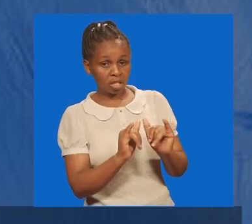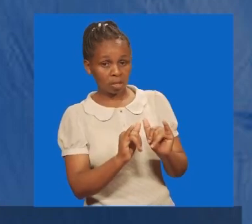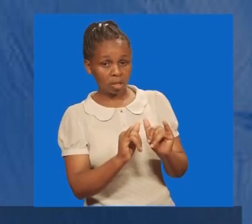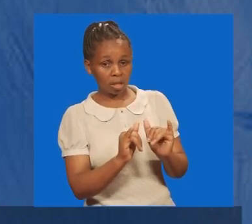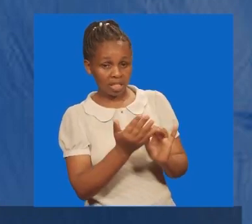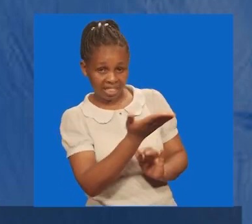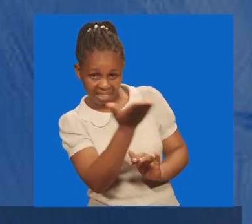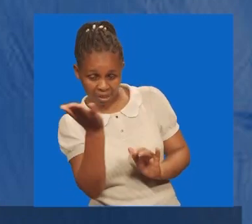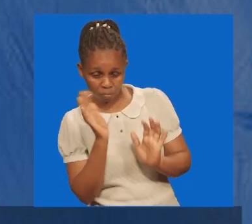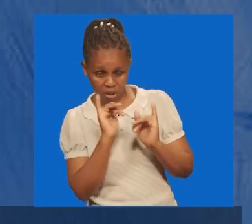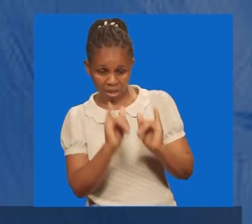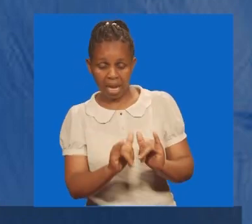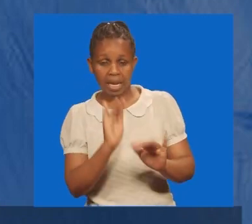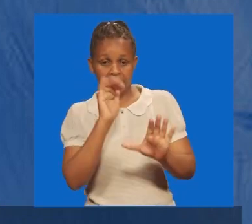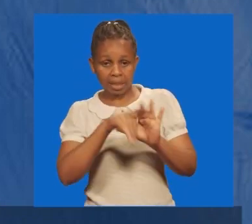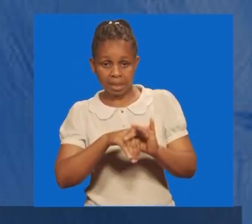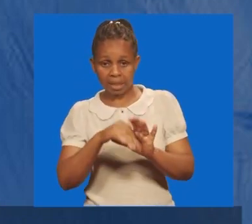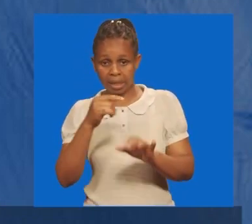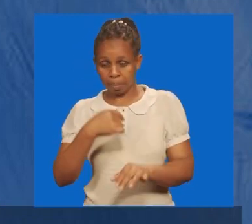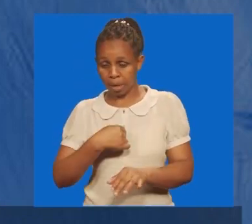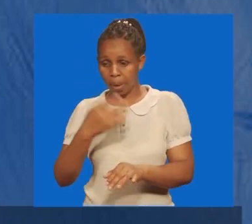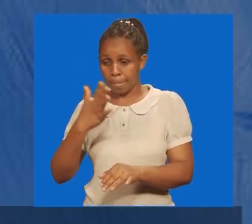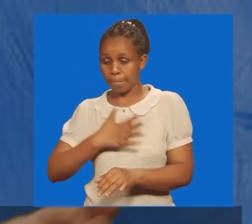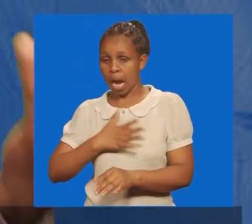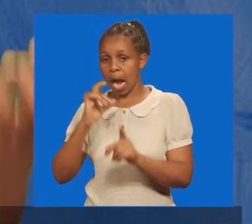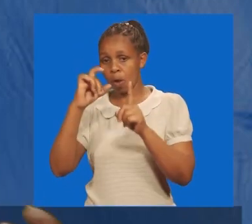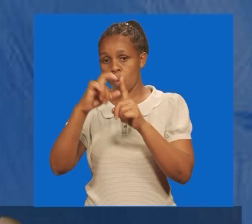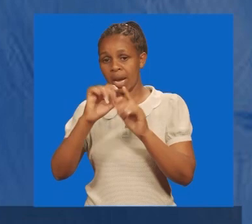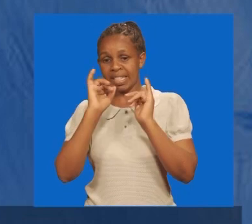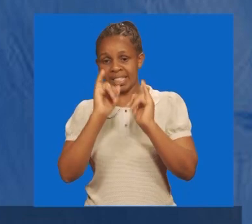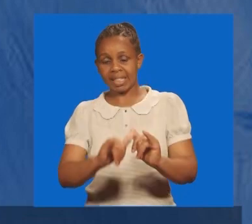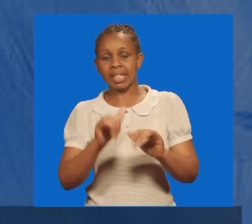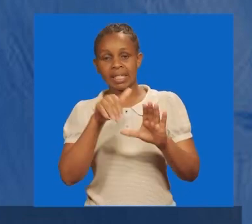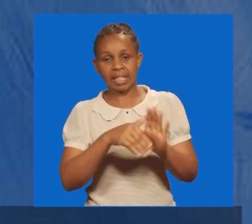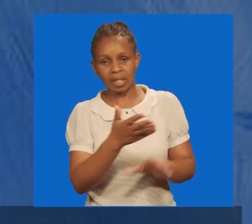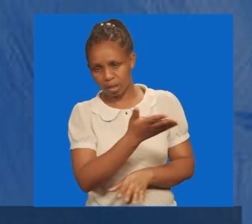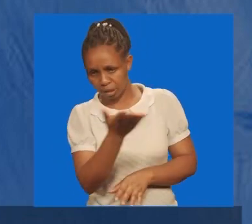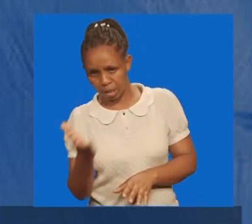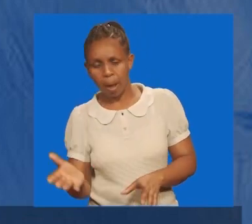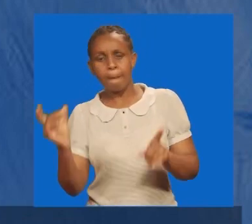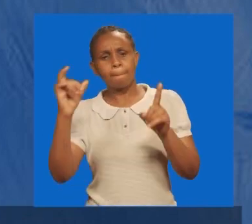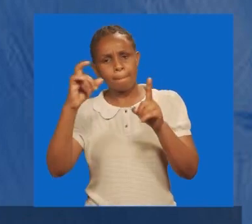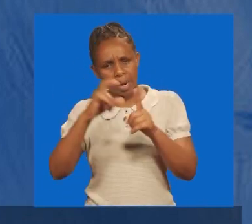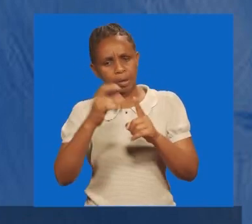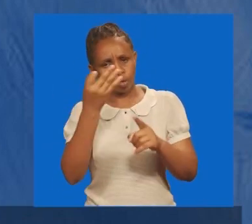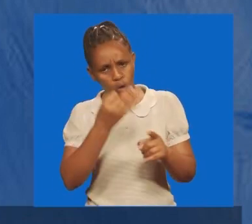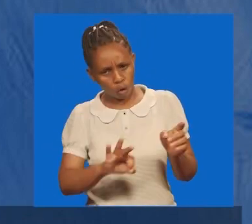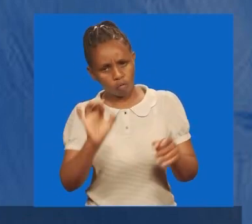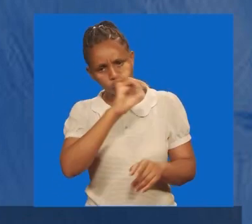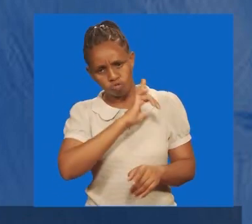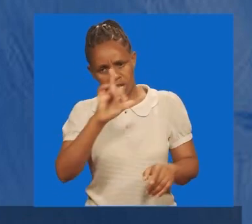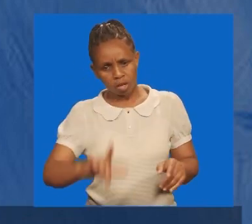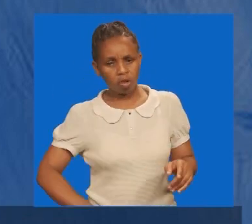mkikaa, mkikaa andani yangu, na maneno yangu, maneno ya buwana yesu kristo,